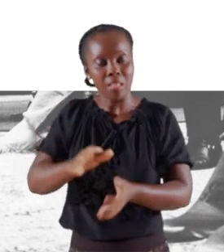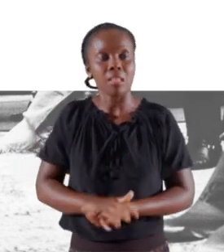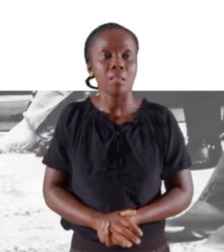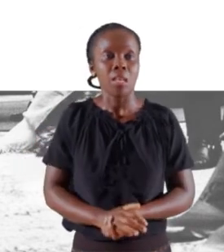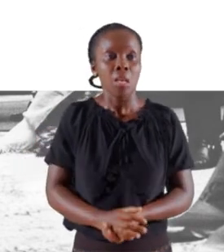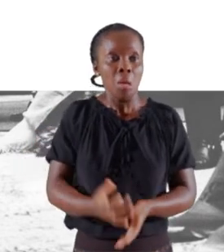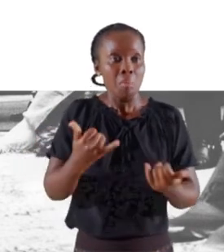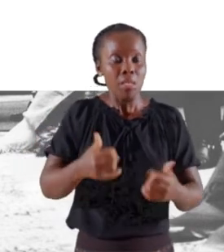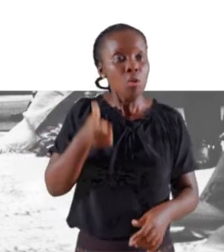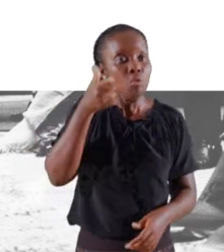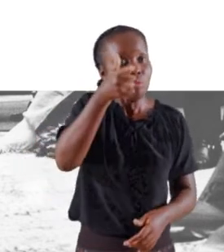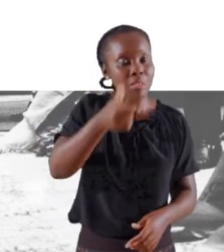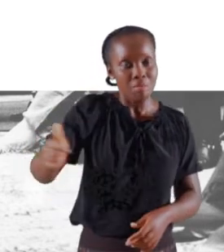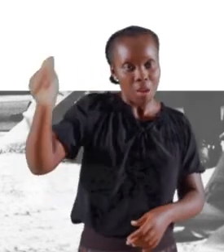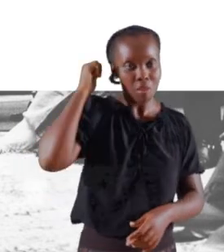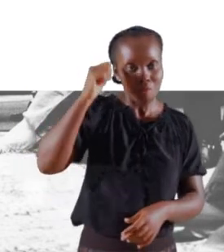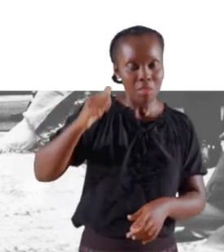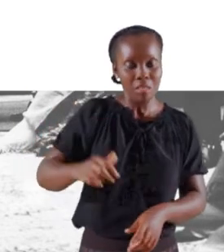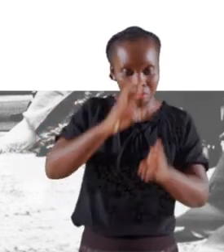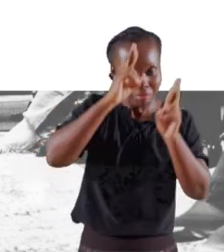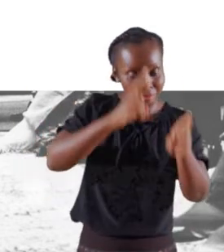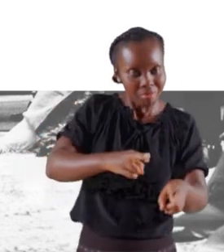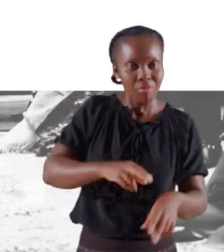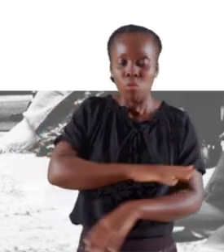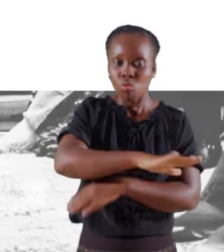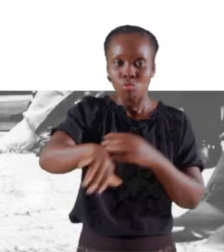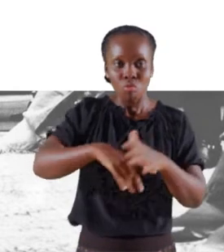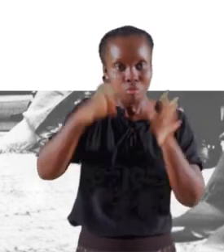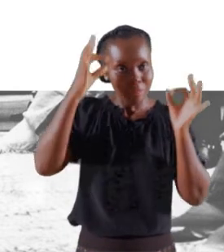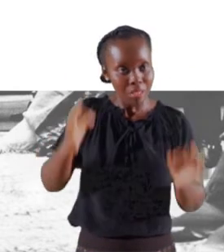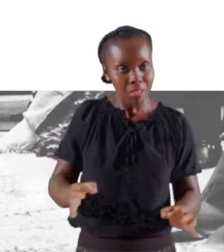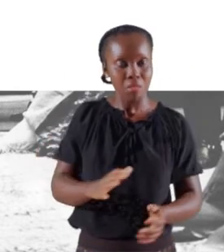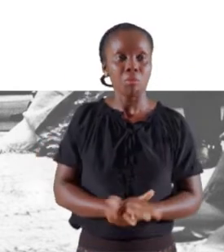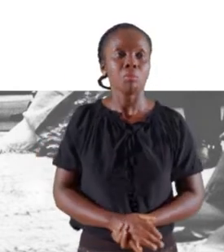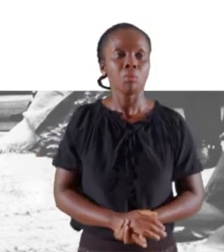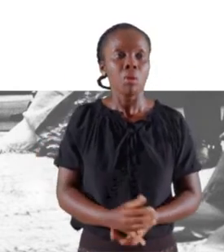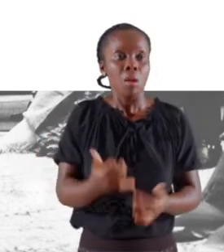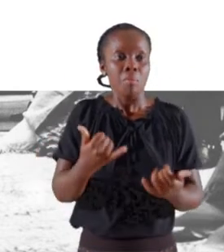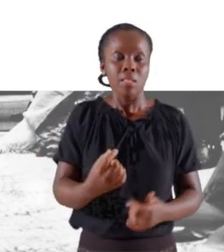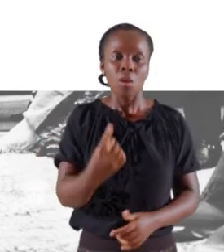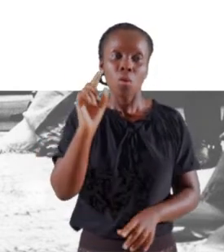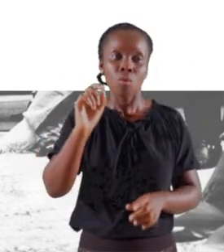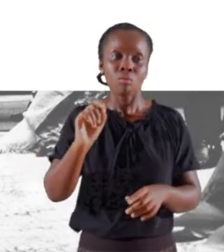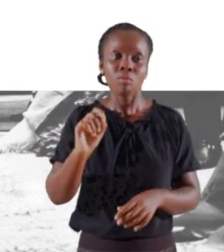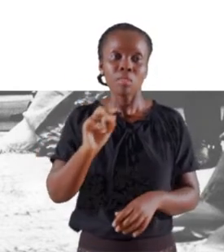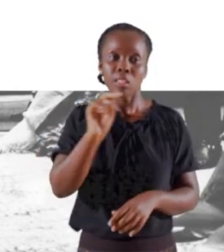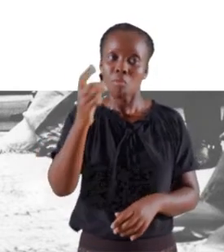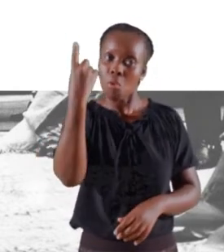va aller plus loin. Il va refuser de les appliquer. Il s'agit notamment, sur le plan